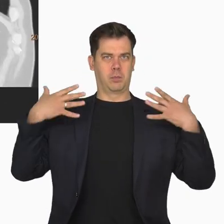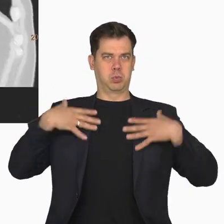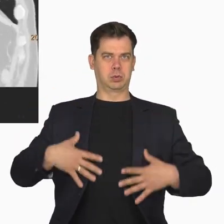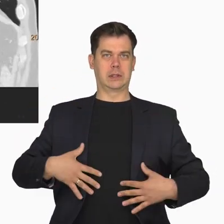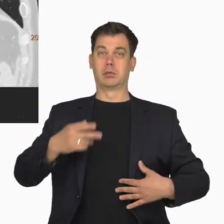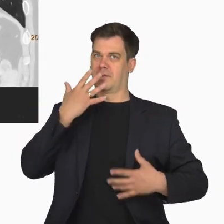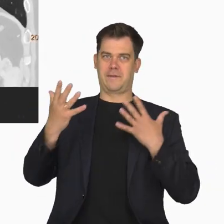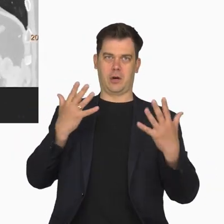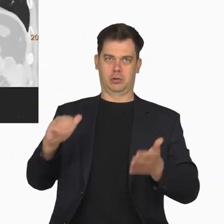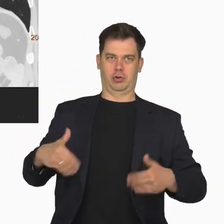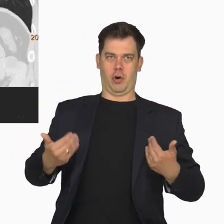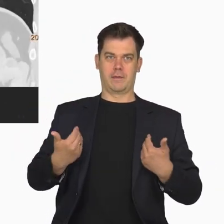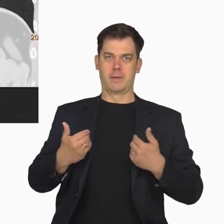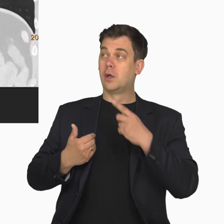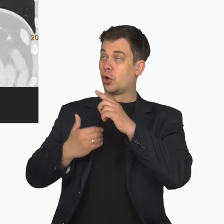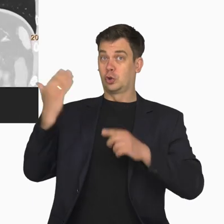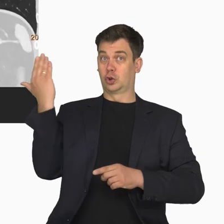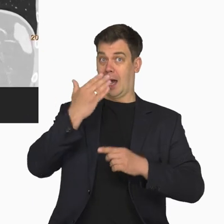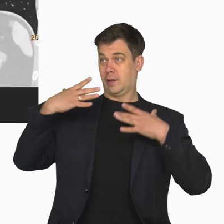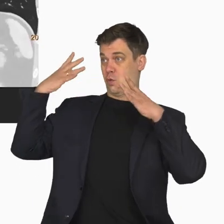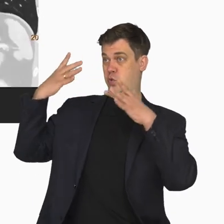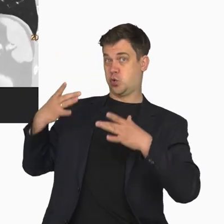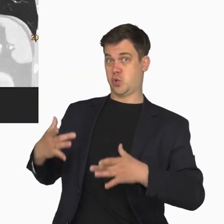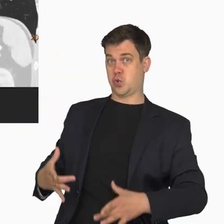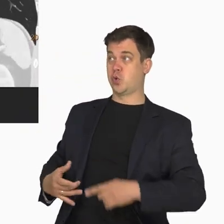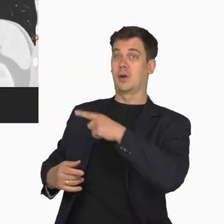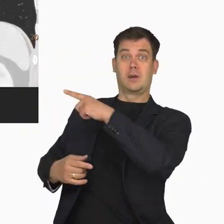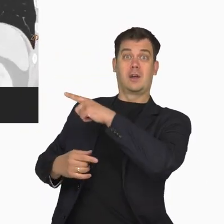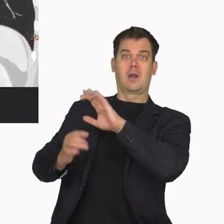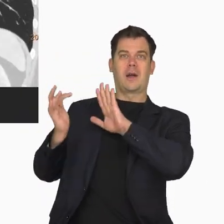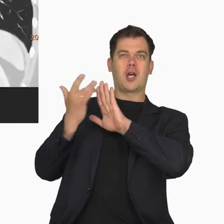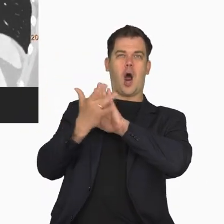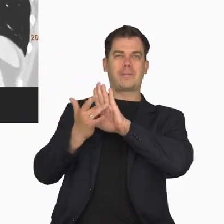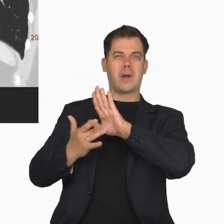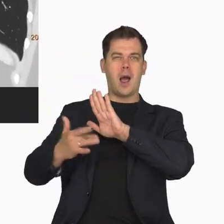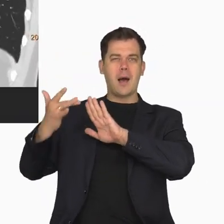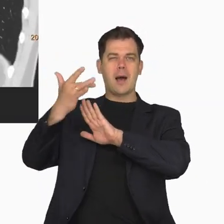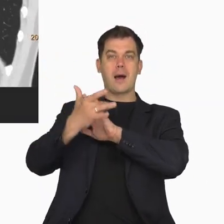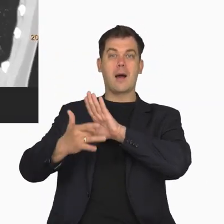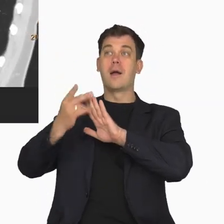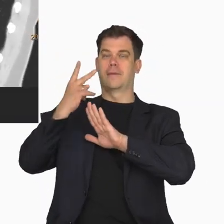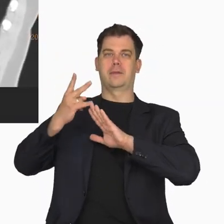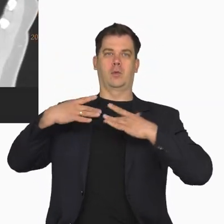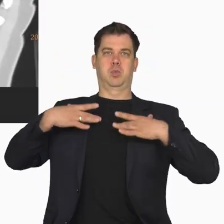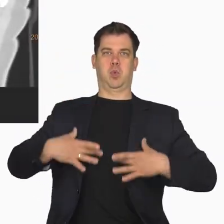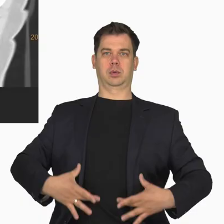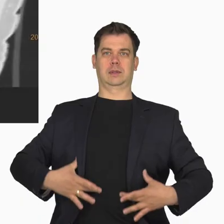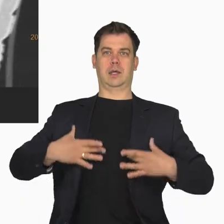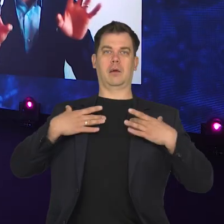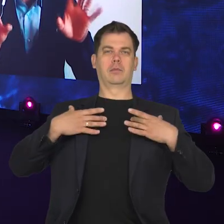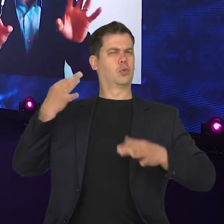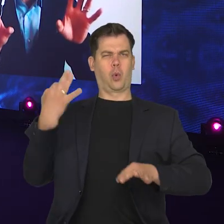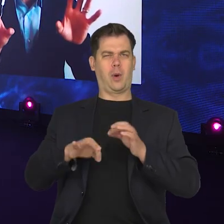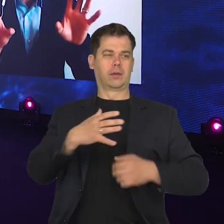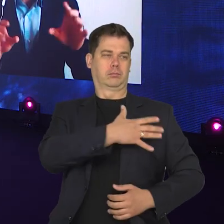płuca. Tak wyglądają zdrowe płuca. Duże czarne przestrzenie. Tak, te czarne przestrzenie, tak. Na jednym obrazku są na obydwóch, są po